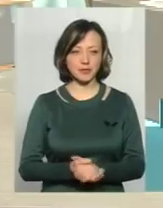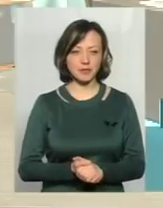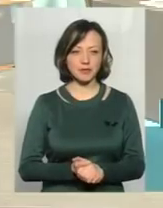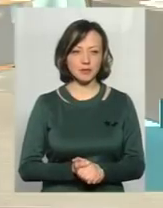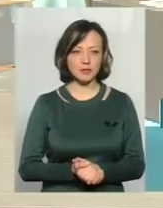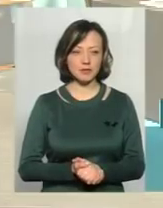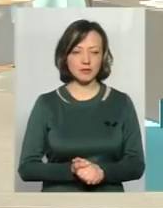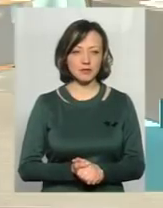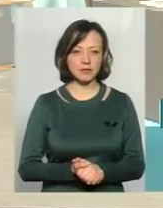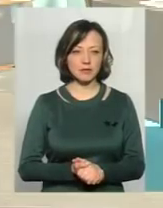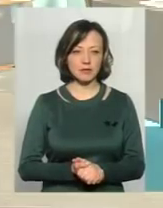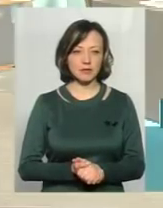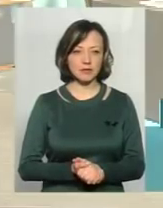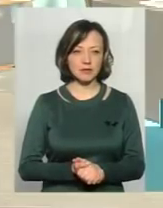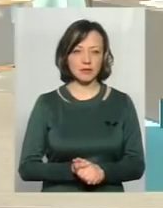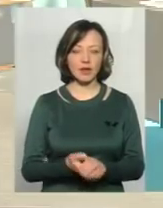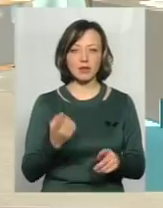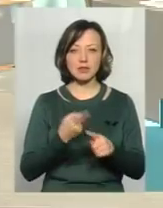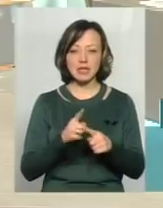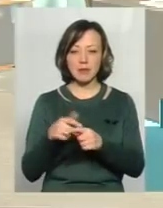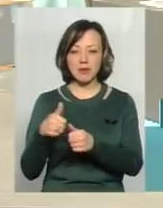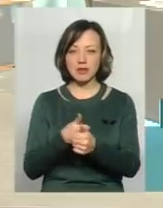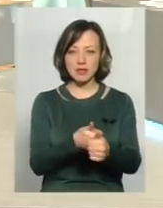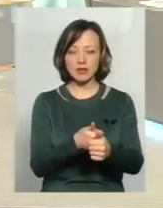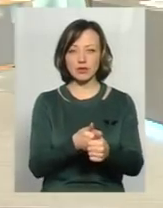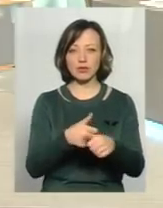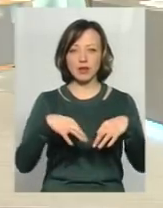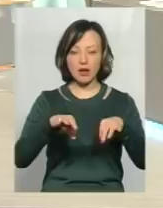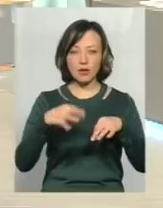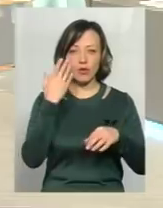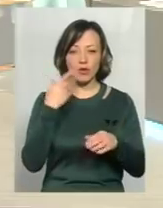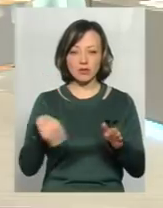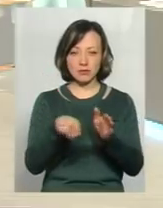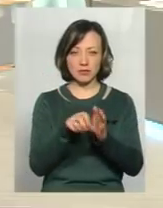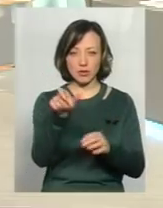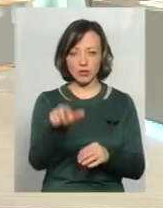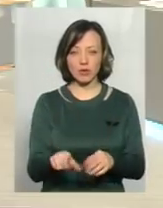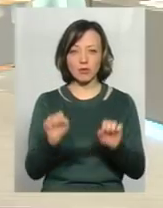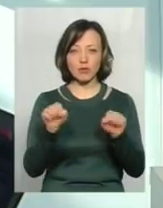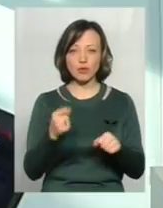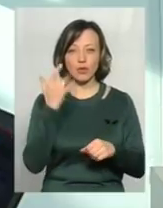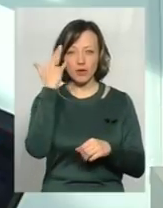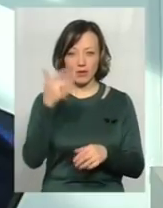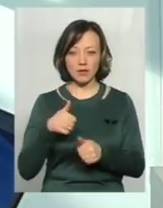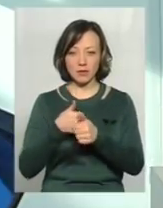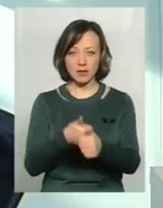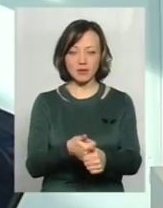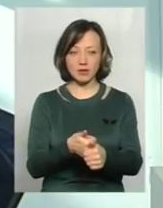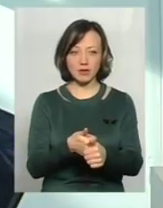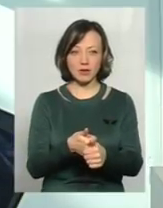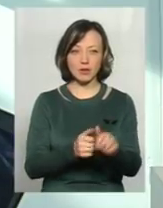Це переслідування транспортного засобу, коли в транспортному засобі знаходиться пасажир. Ви можете уявити, переслідування ми